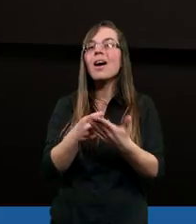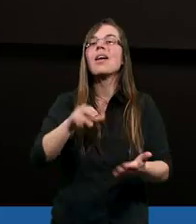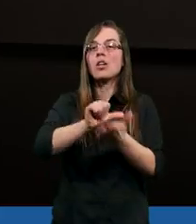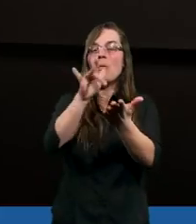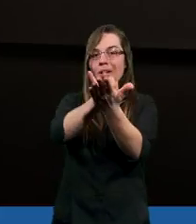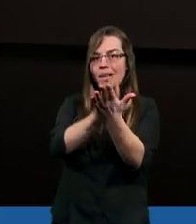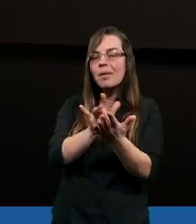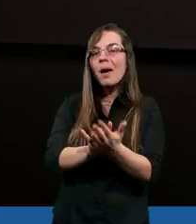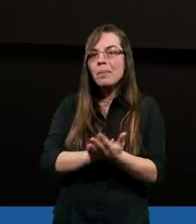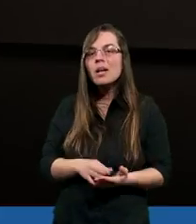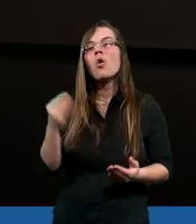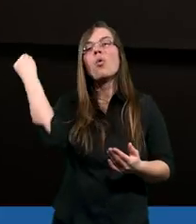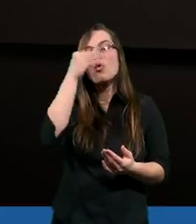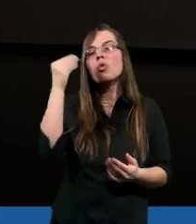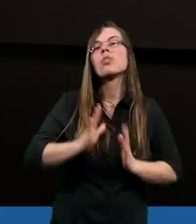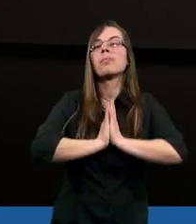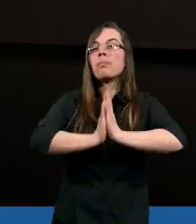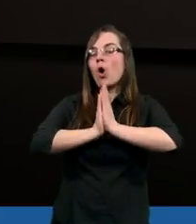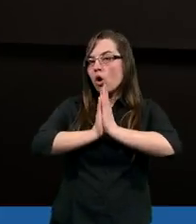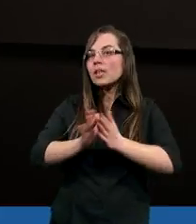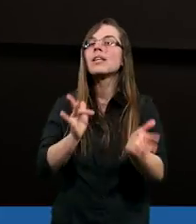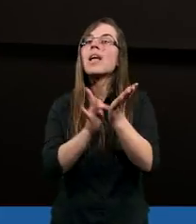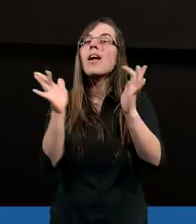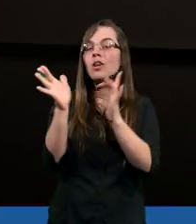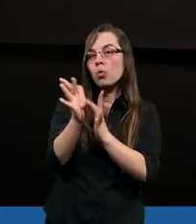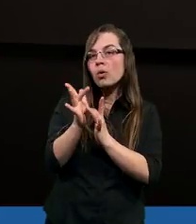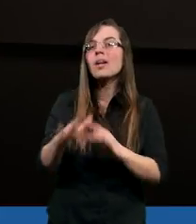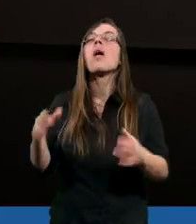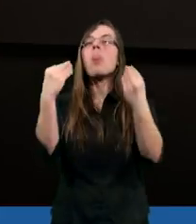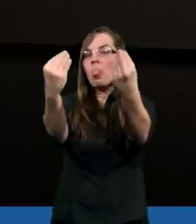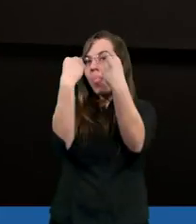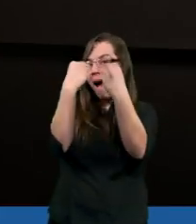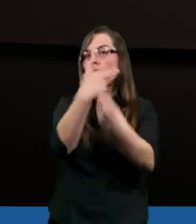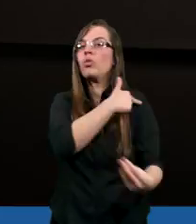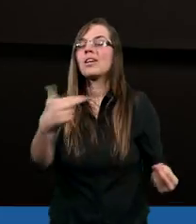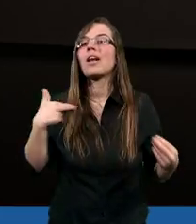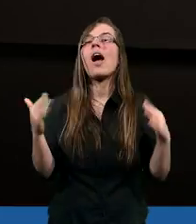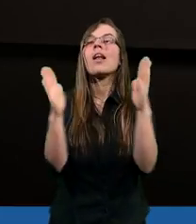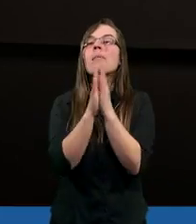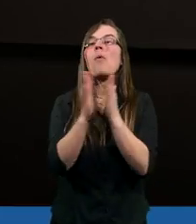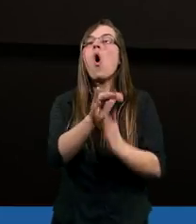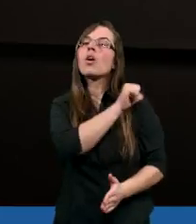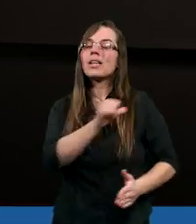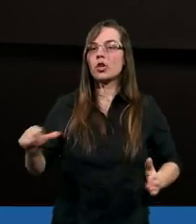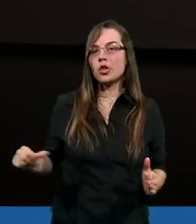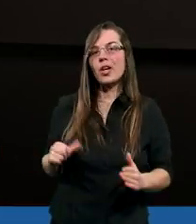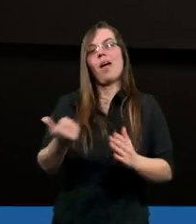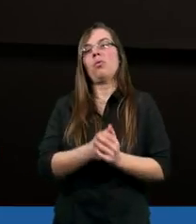zapisane są, kiedy uczniowie poprosili Pana Jezusa, naucz nas modlić się.